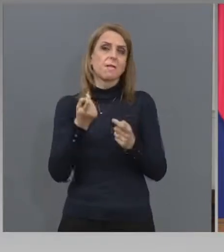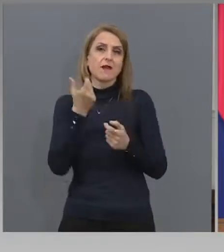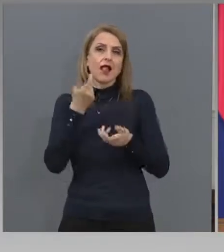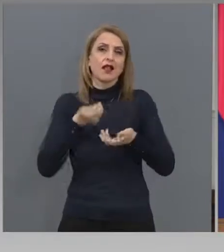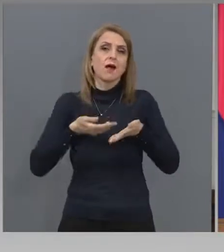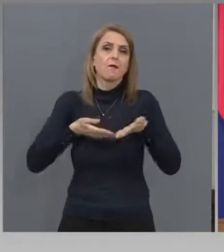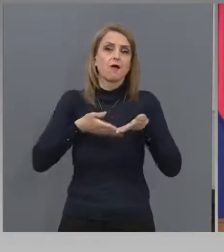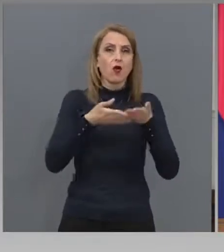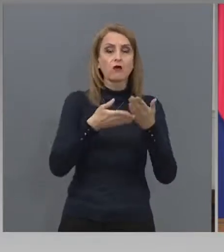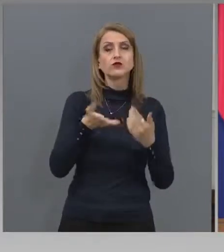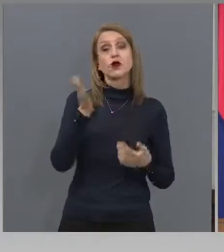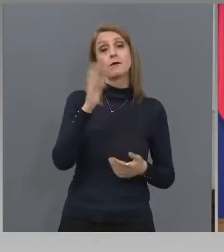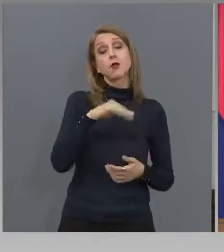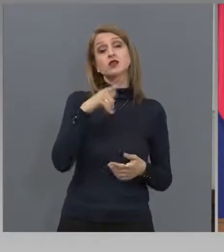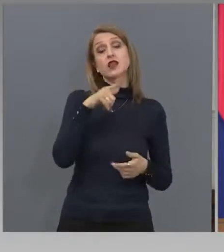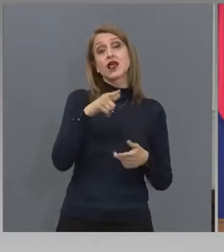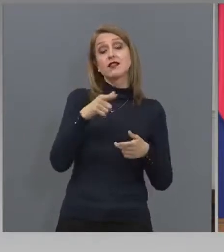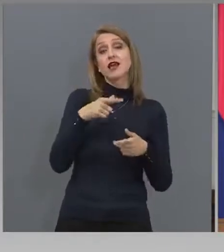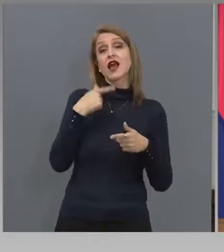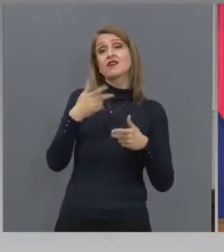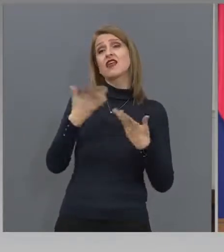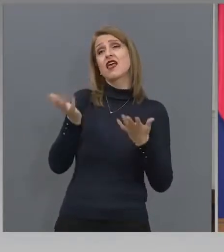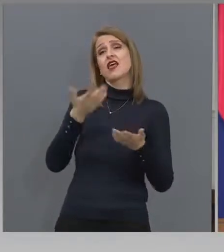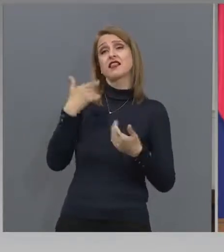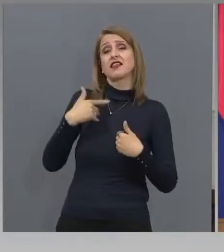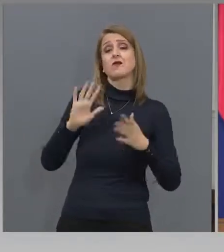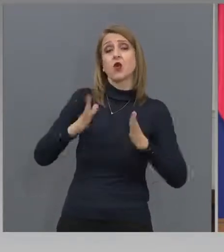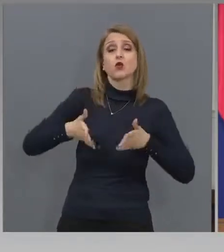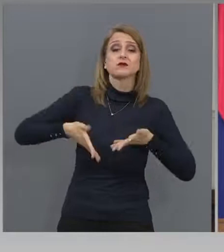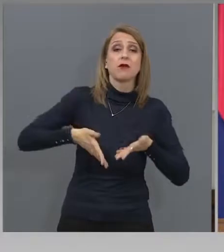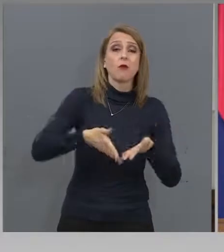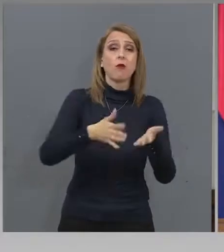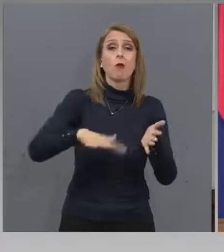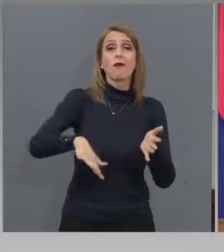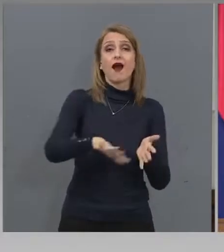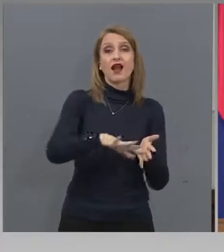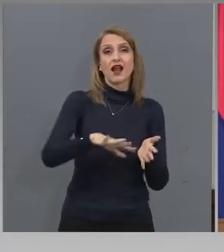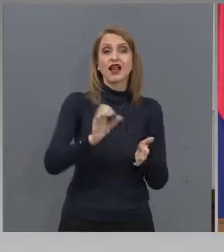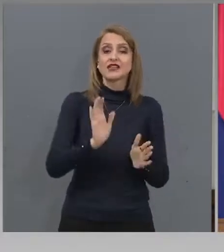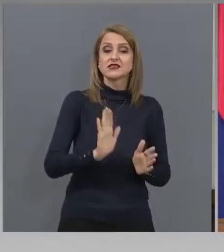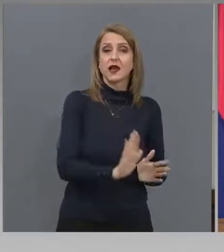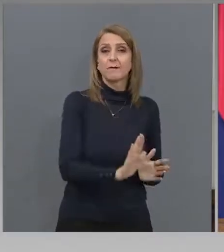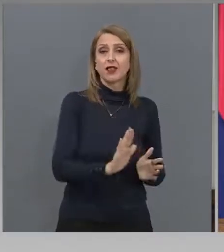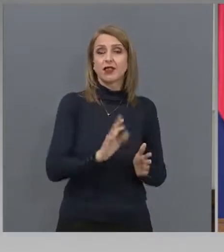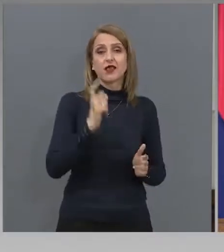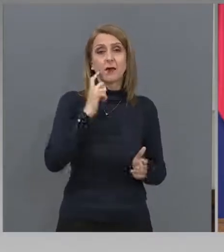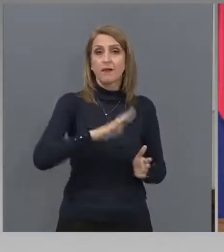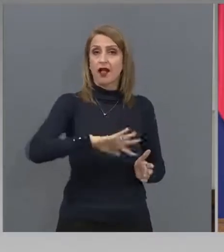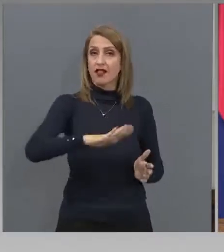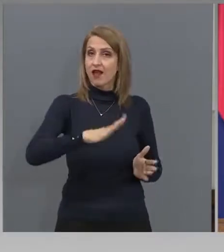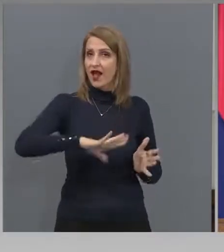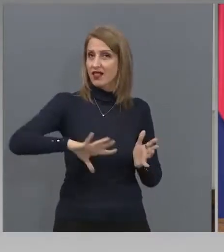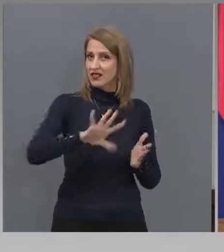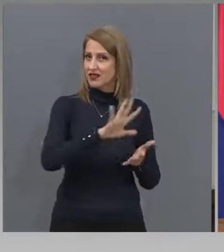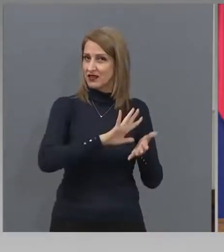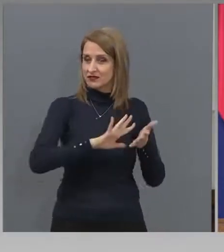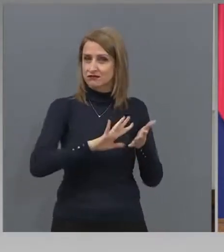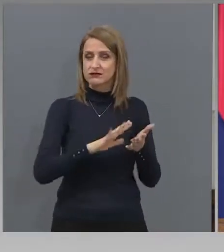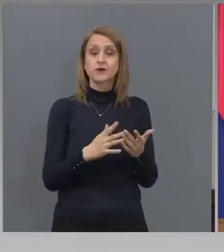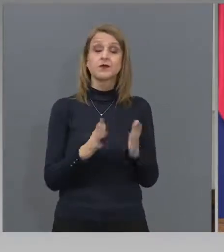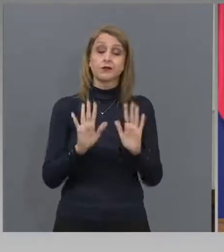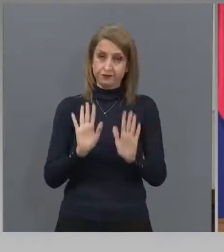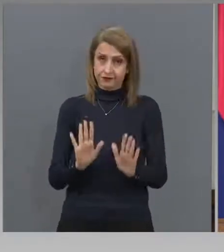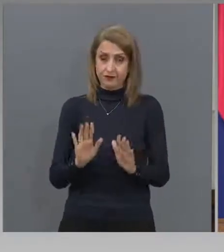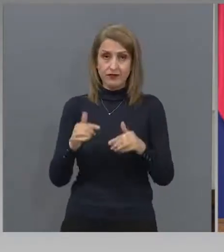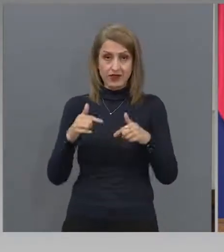огромни претенции как помагали на Западните Балкани. Искам да прочета точка